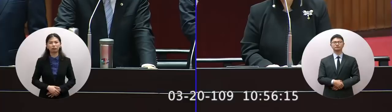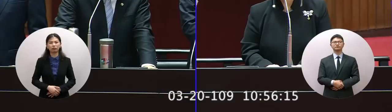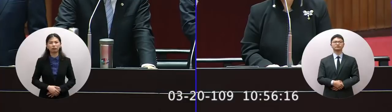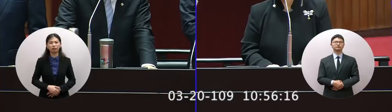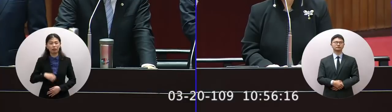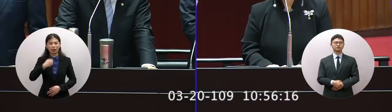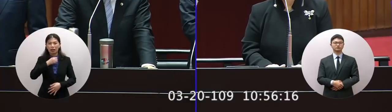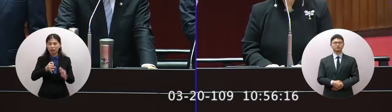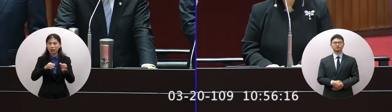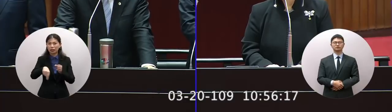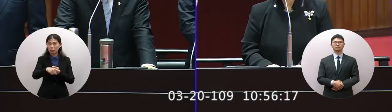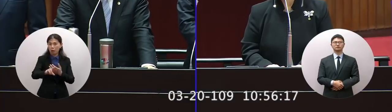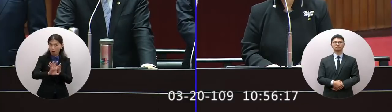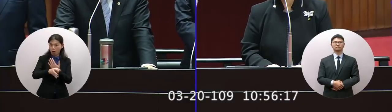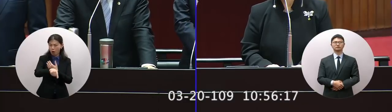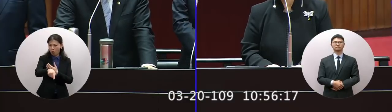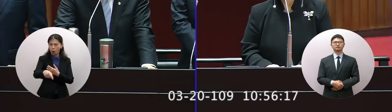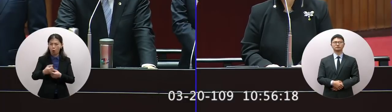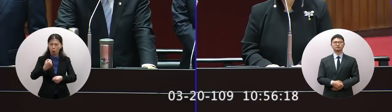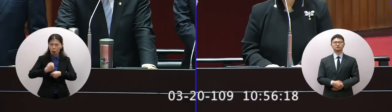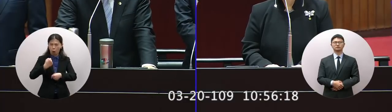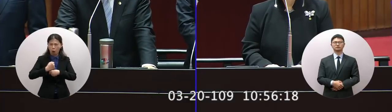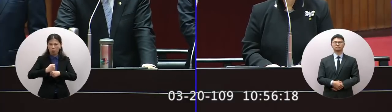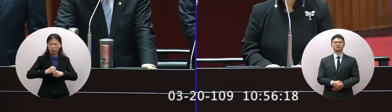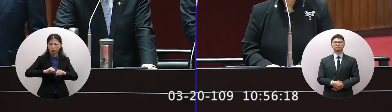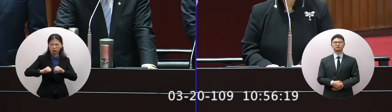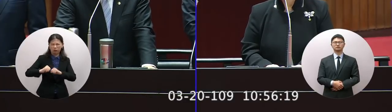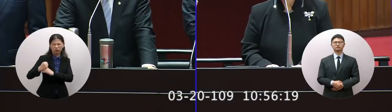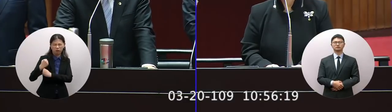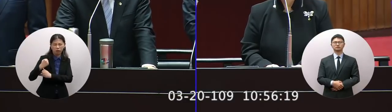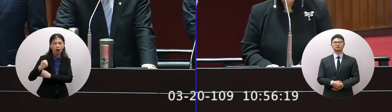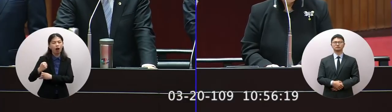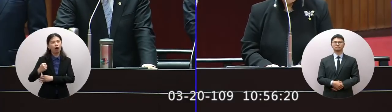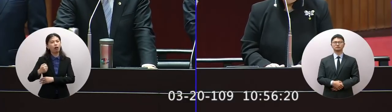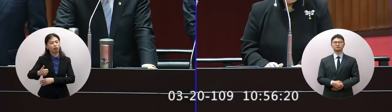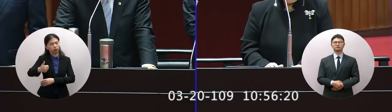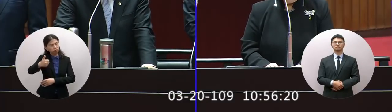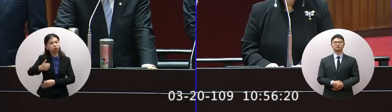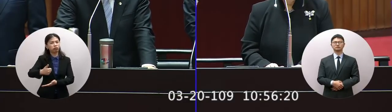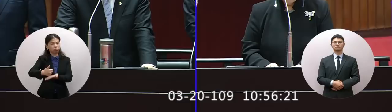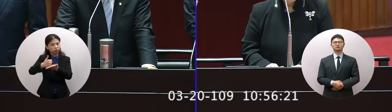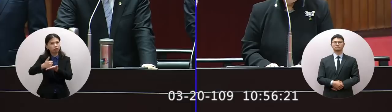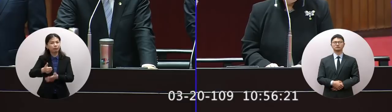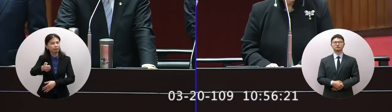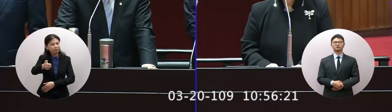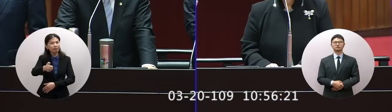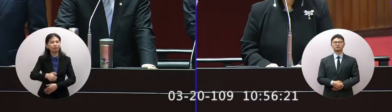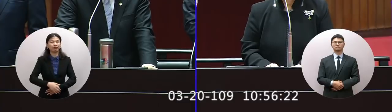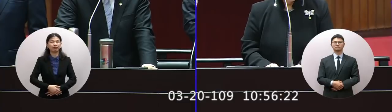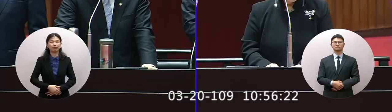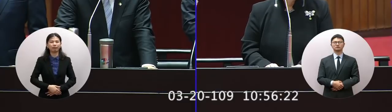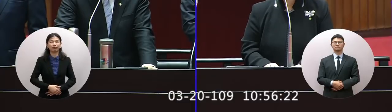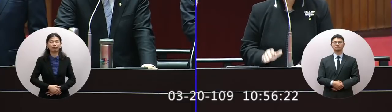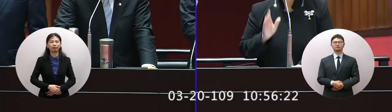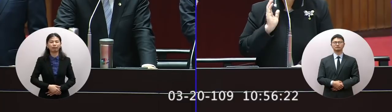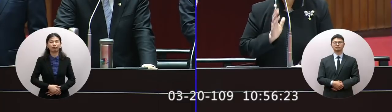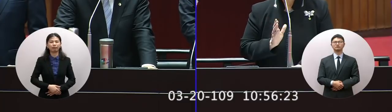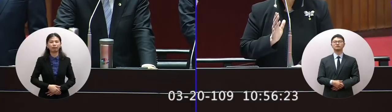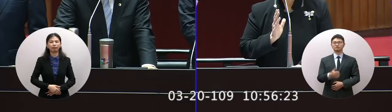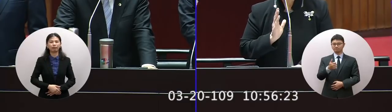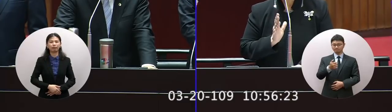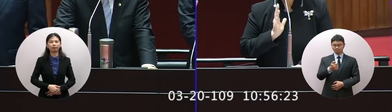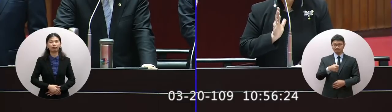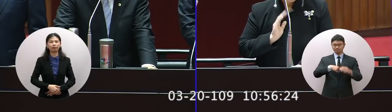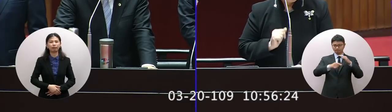台商在海外打拚的台灣人表示最大的建議感謝感謝